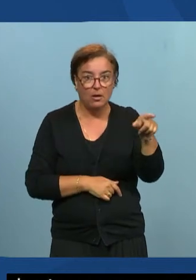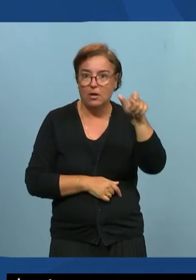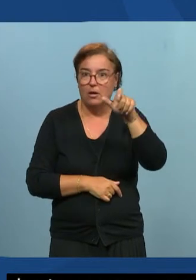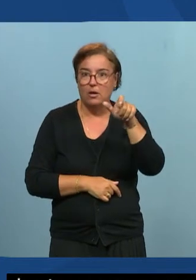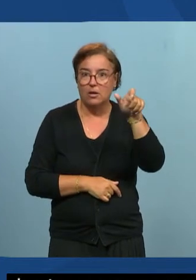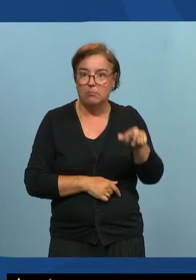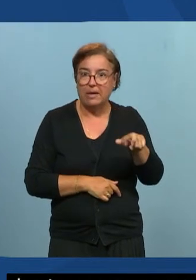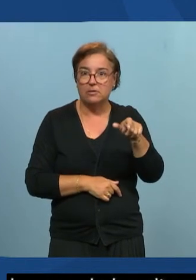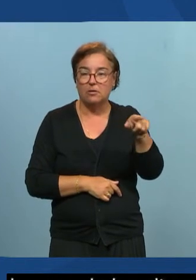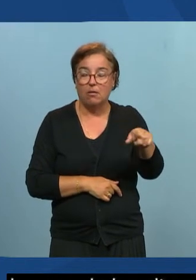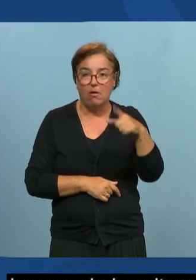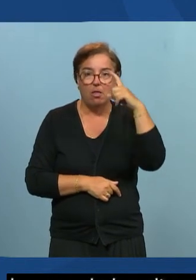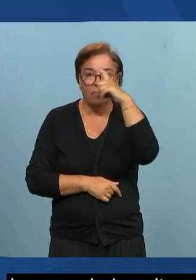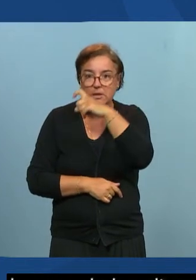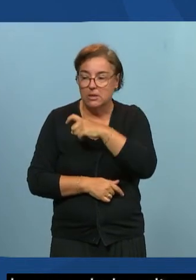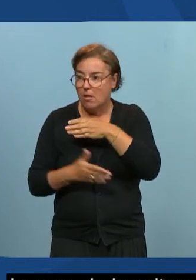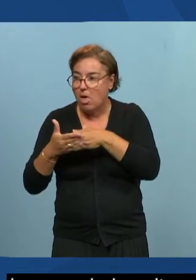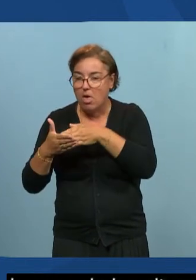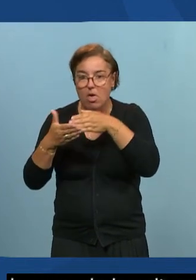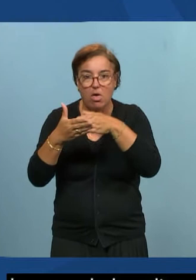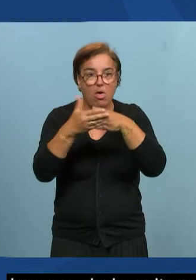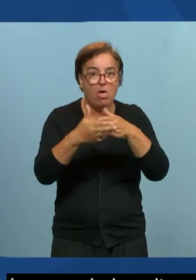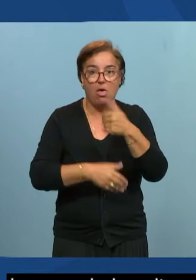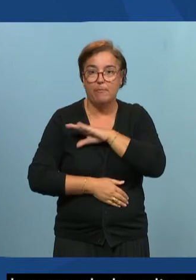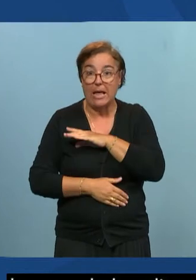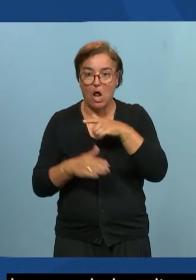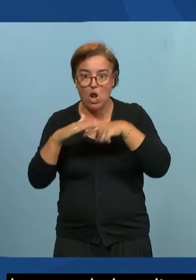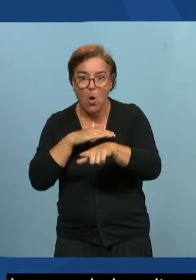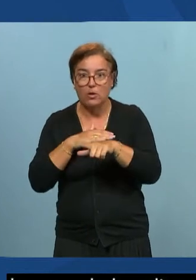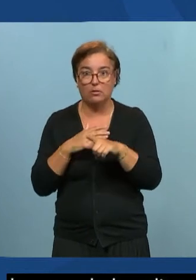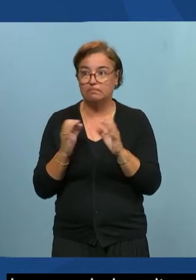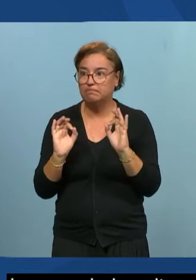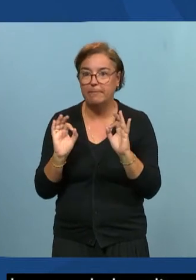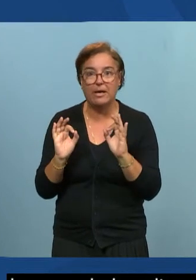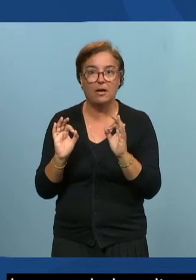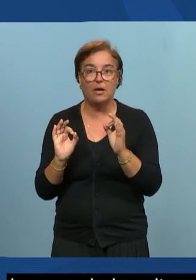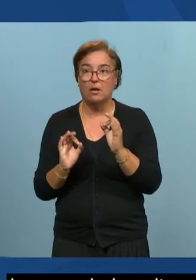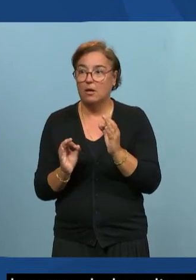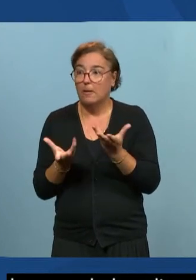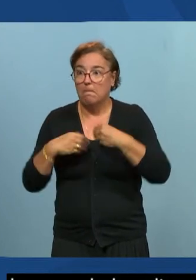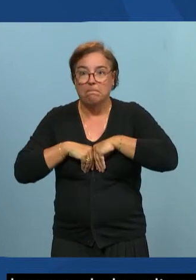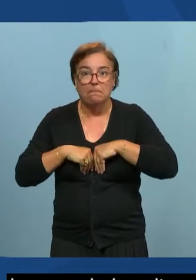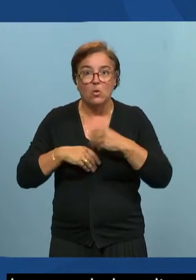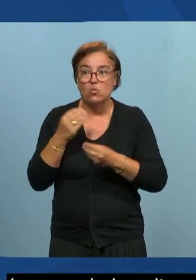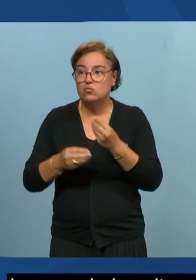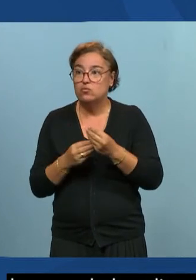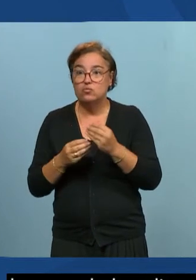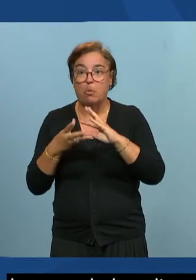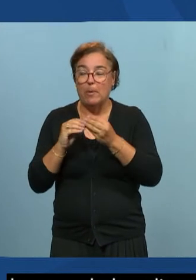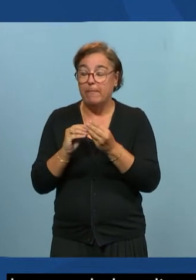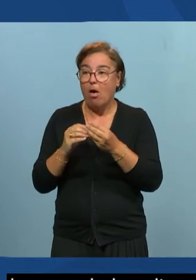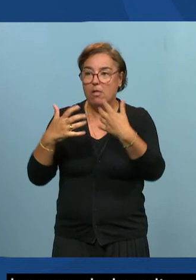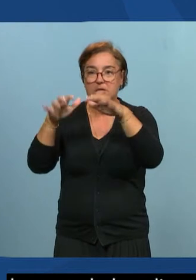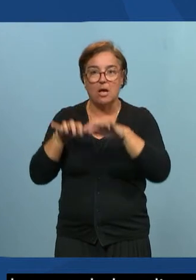'accès aux informations pour des raisons de langue, pour des raisons d'accès aux informations administratives essentielles.